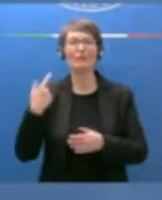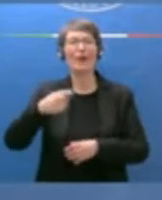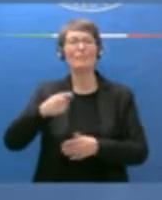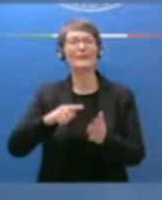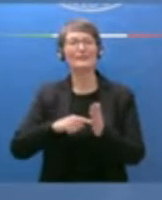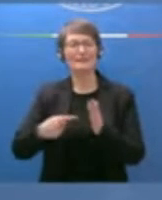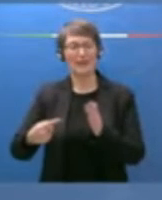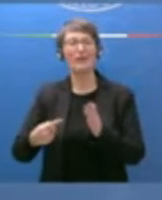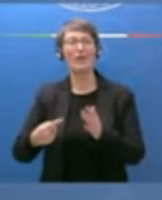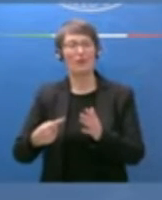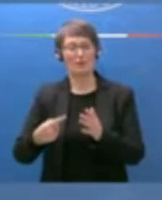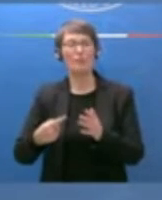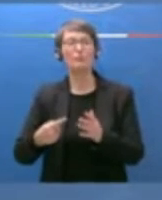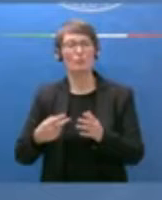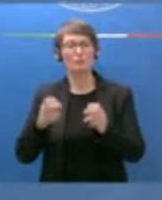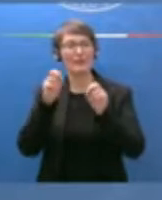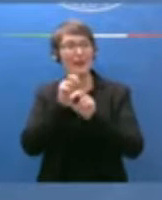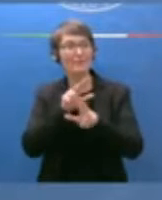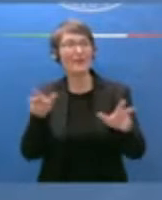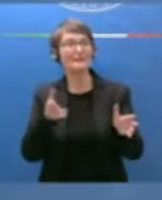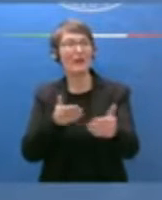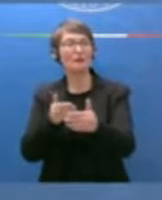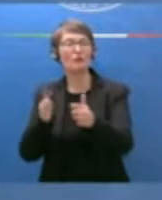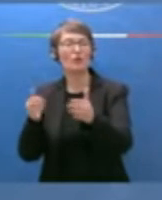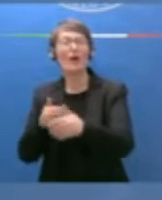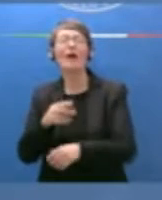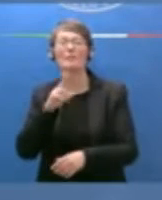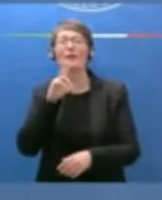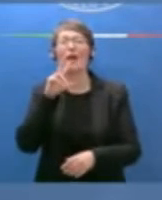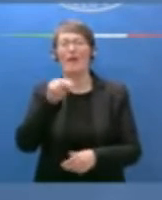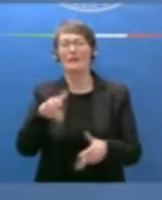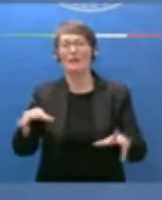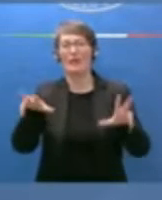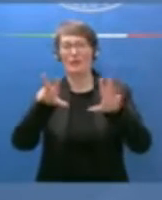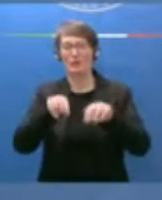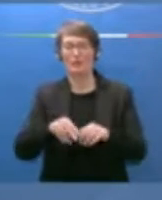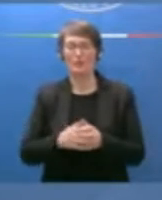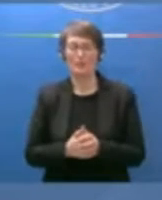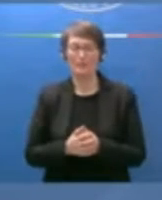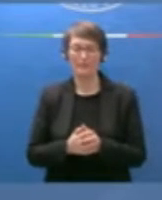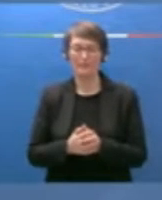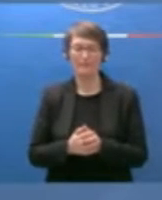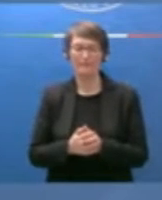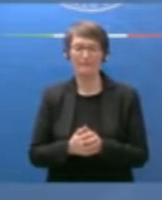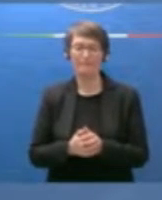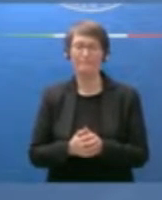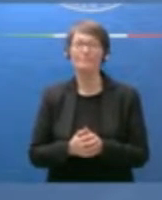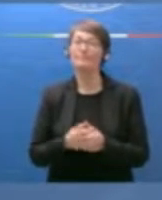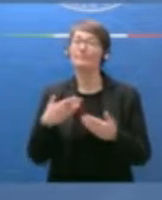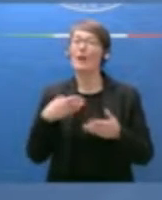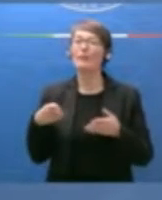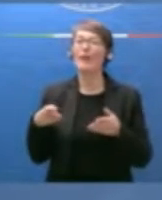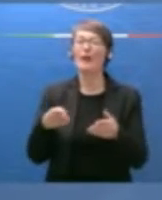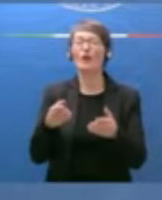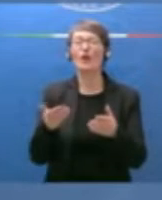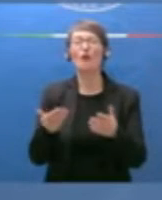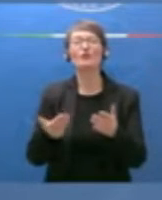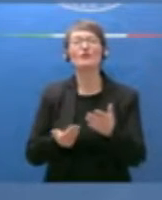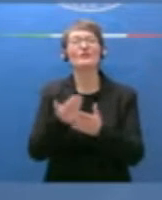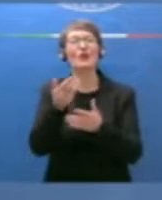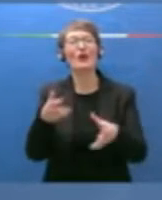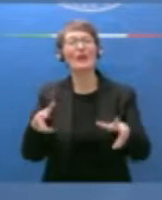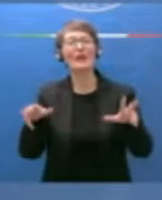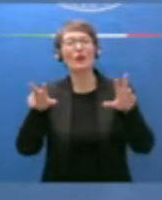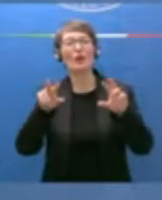importante nel suo messaggio alle Camere. Sia chiaro questo percorso di rinnovamento è innanzitutto un